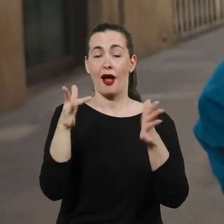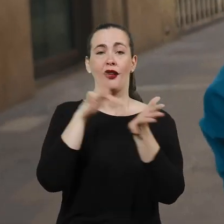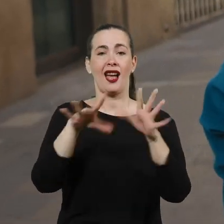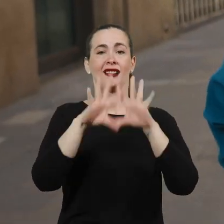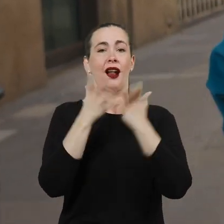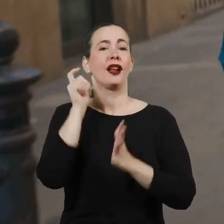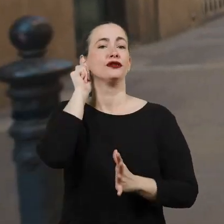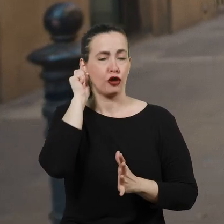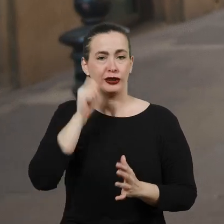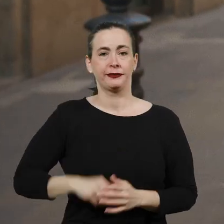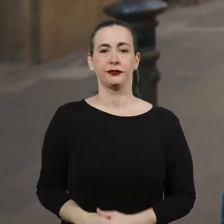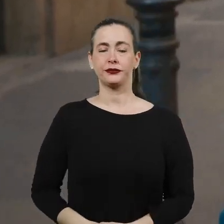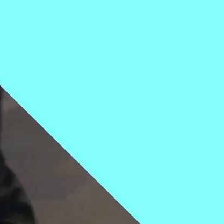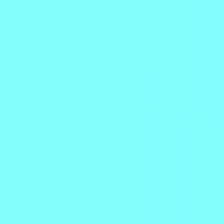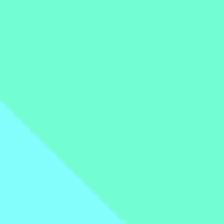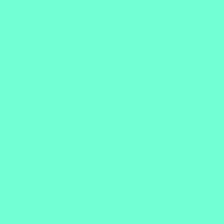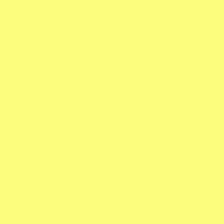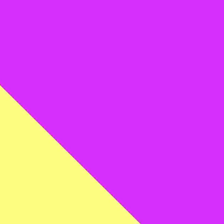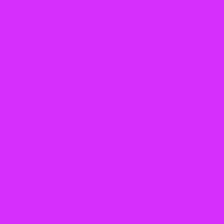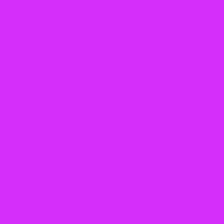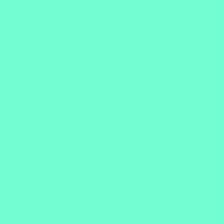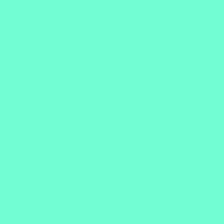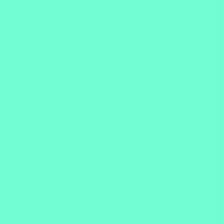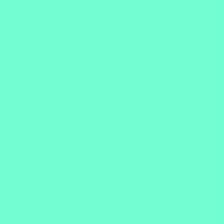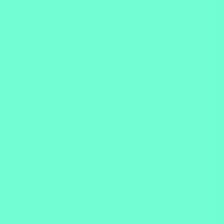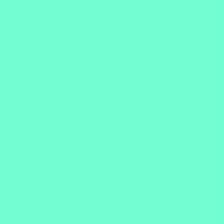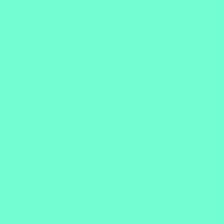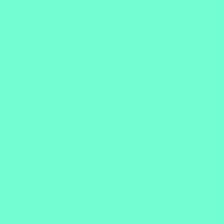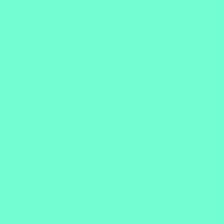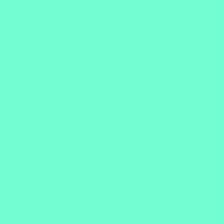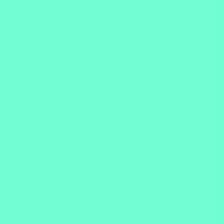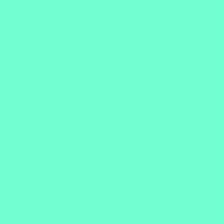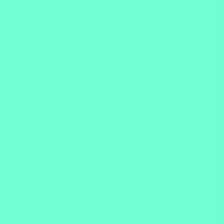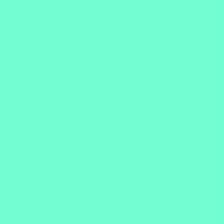Vuitema, Dia Internacional de les Dones. Generalitat de Catalunya. Sempre endavant. Gratuïtament.